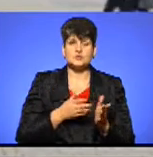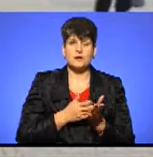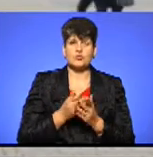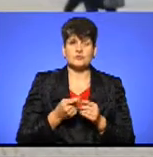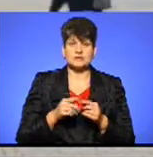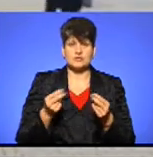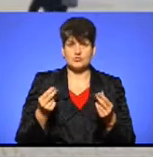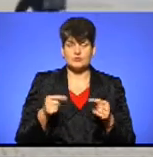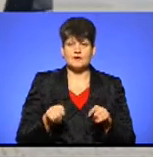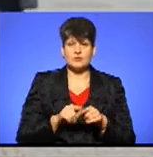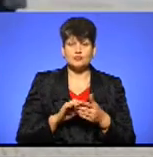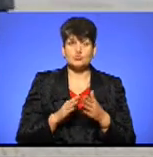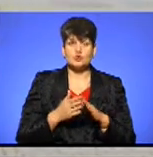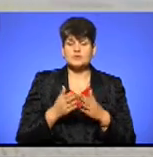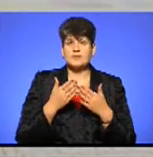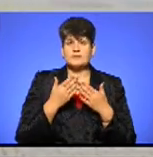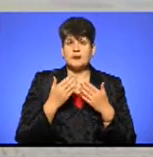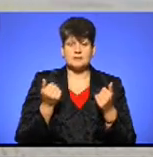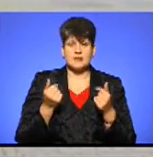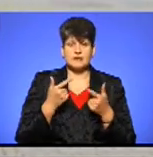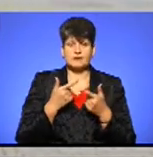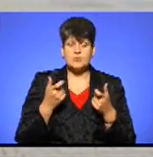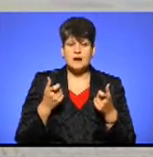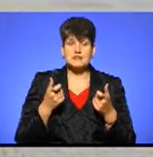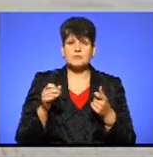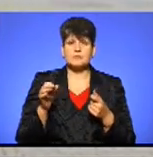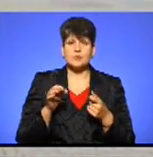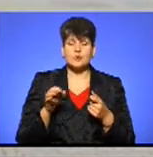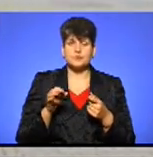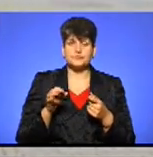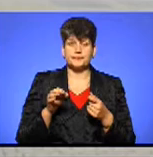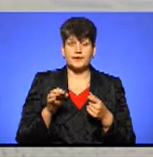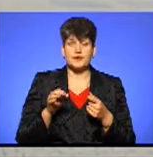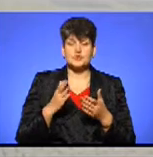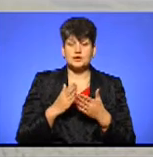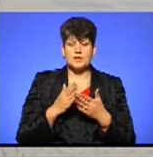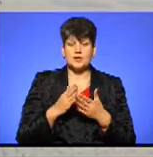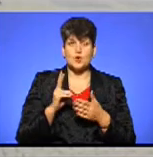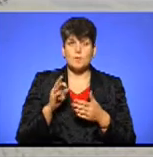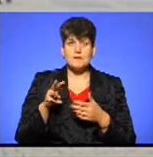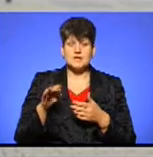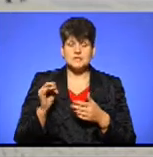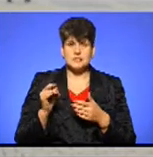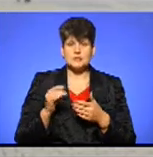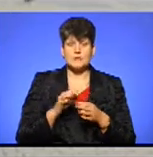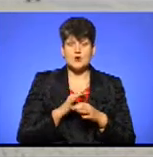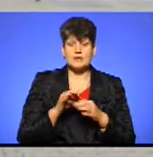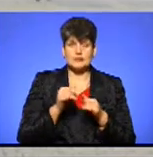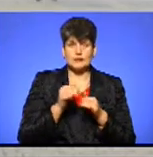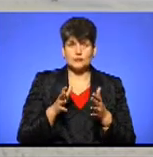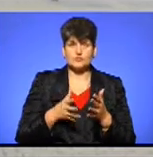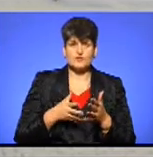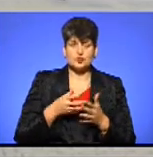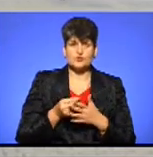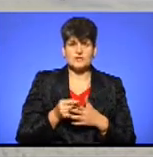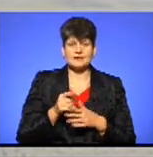Також в положеннях даних немає інформації, є інформація, що комерційні проєкти не можуть фінансуватися, тобто ті, які заробляють